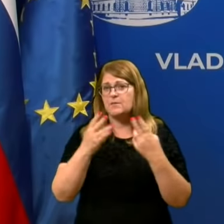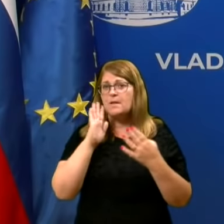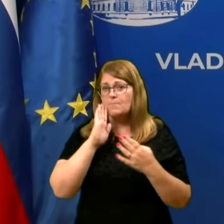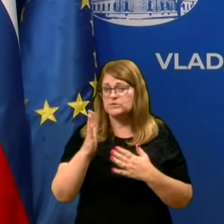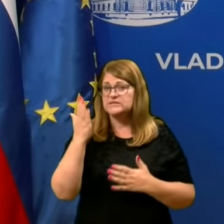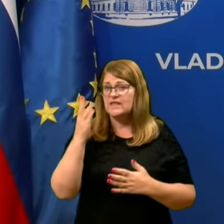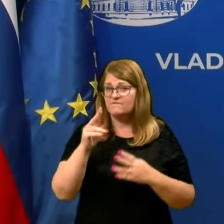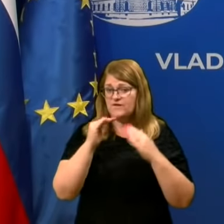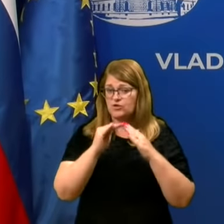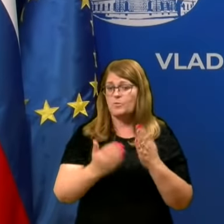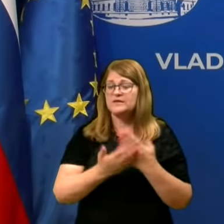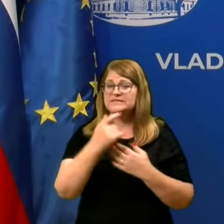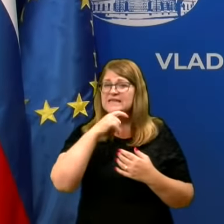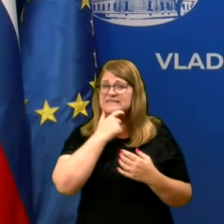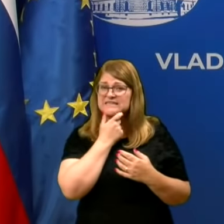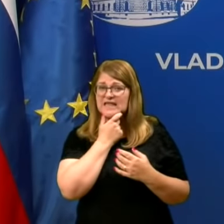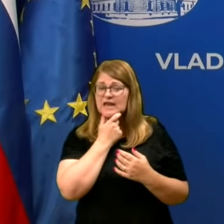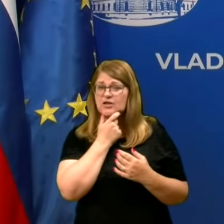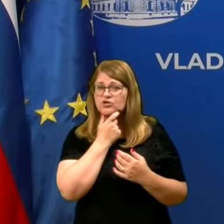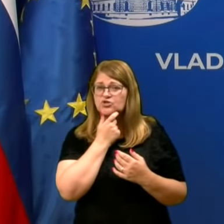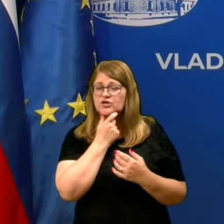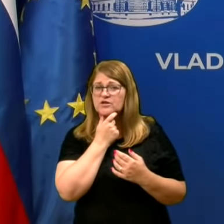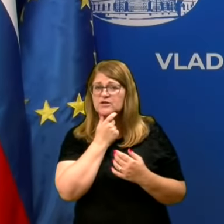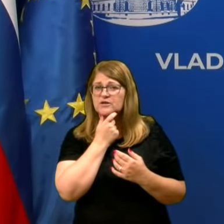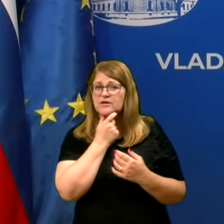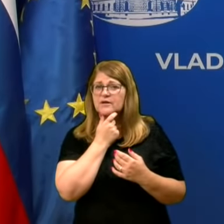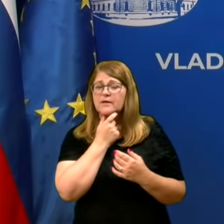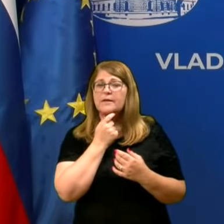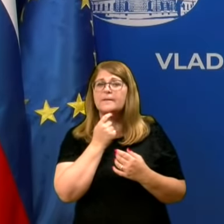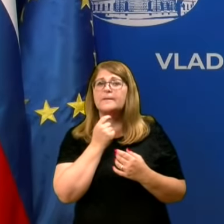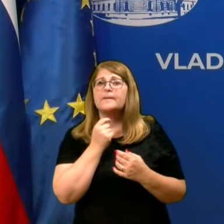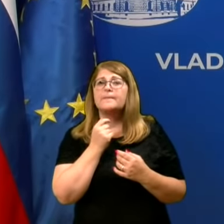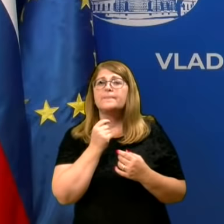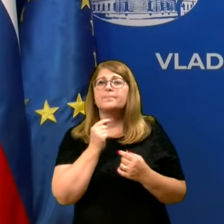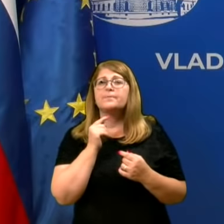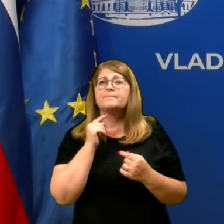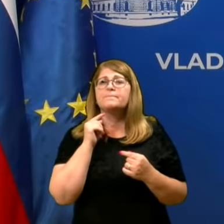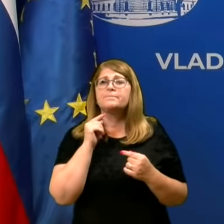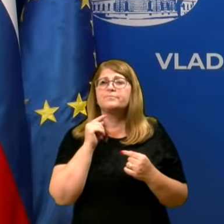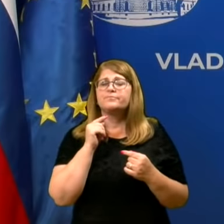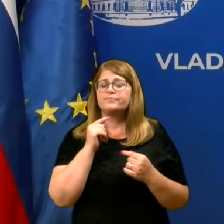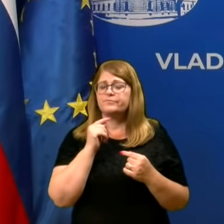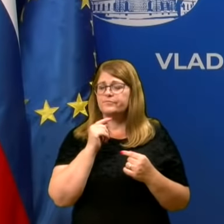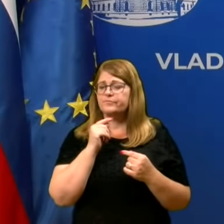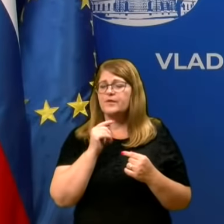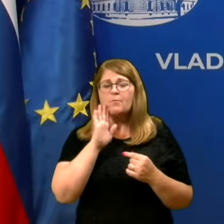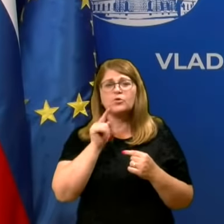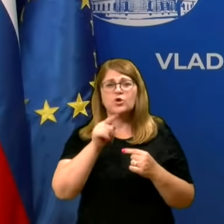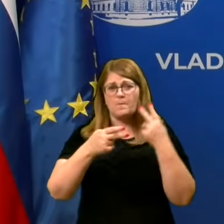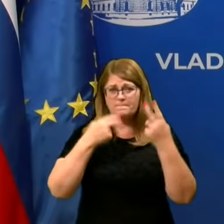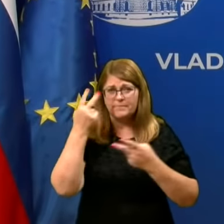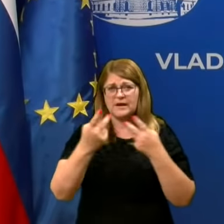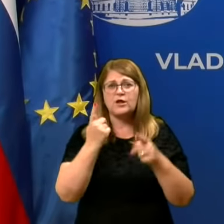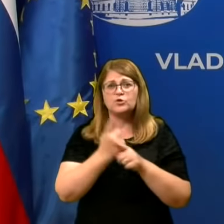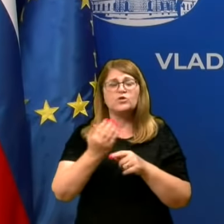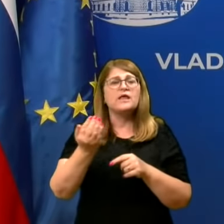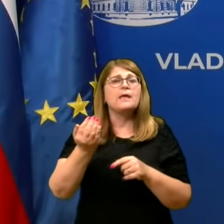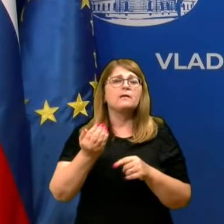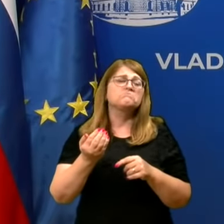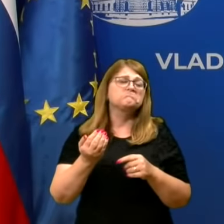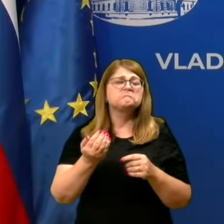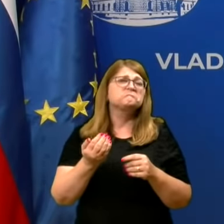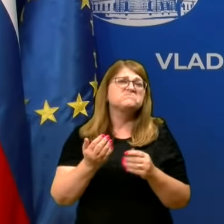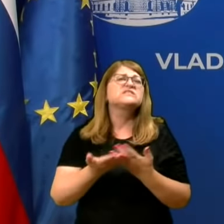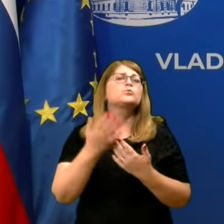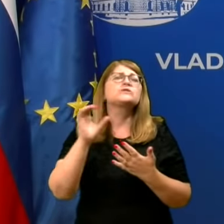Boste morda v domovih starejših, pri teh poklicnih skupinah, ki delajo z najbolj renevimi skupinami, testirali tudi preventivno, ker se